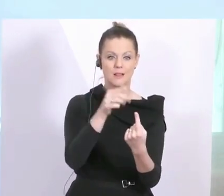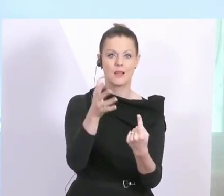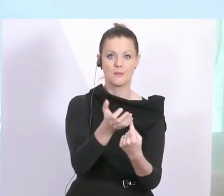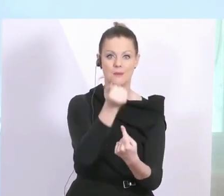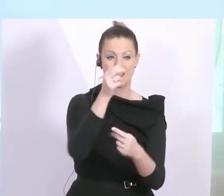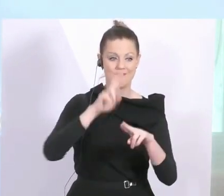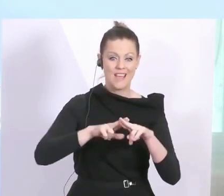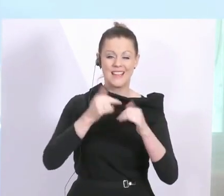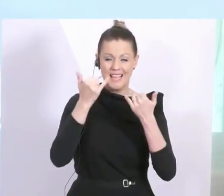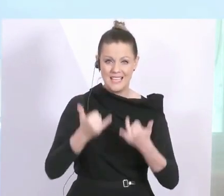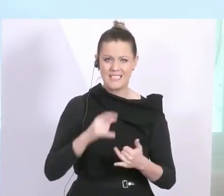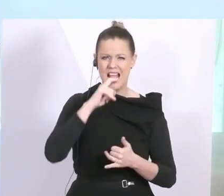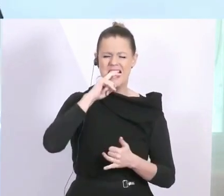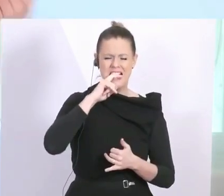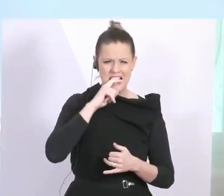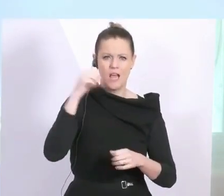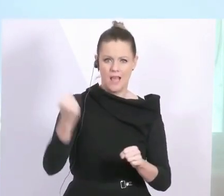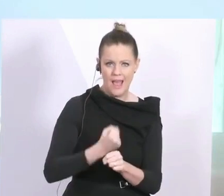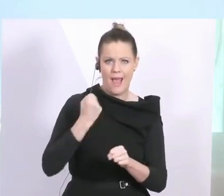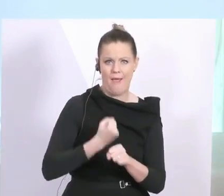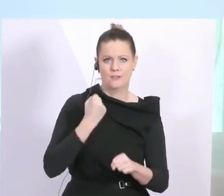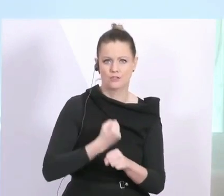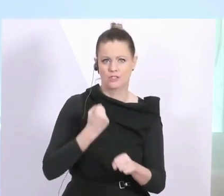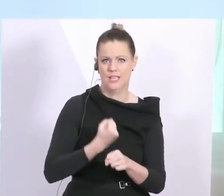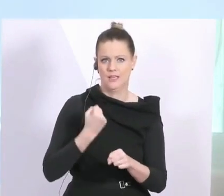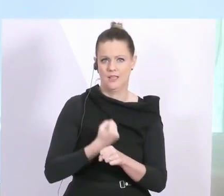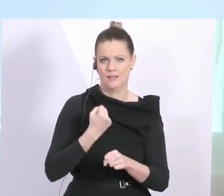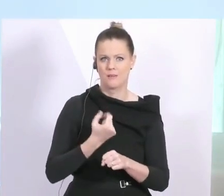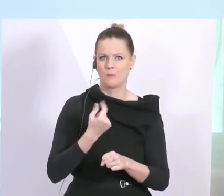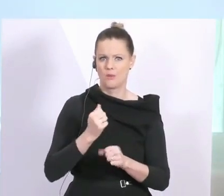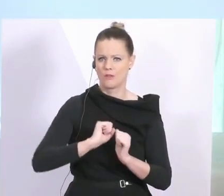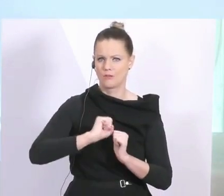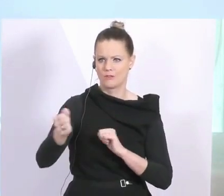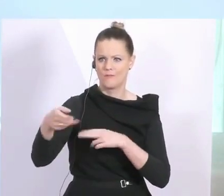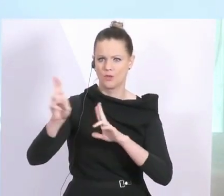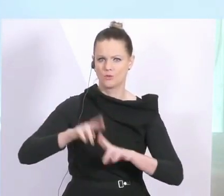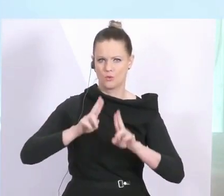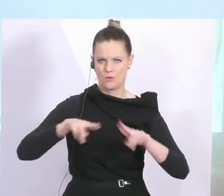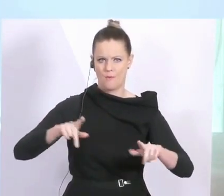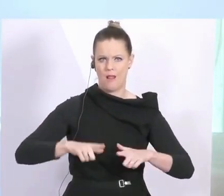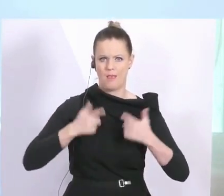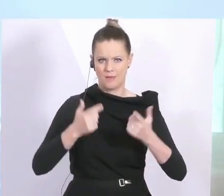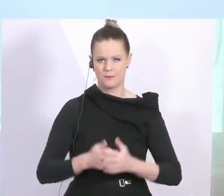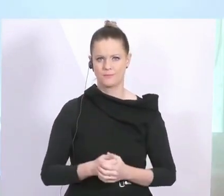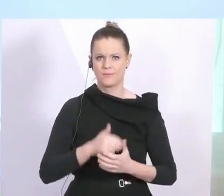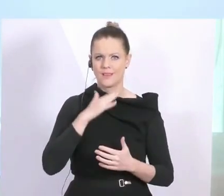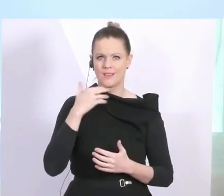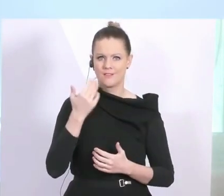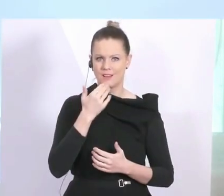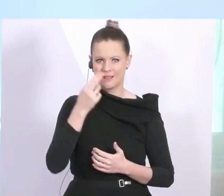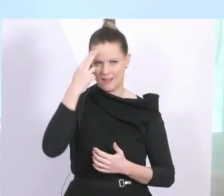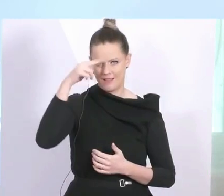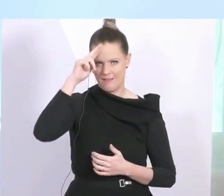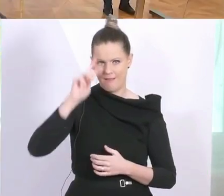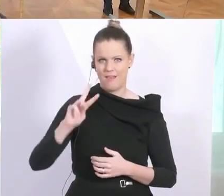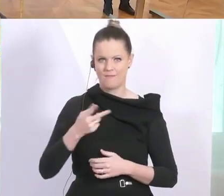jetzt uns anstrengen, desto schneller kommen wir später dorthin, wo Sie die meisten wieder hinsehen. Vielen Dank. Vielen Dank, Herr Vizekanzler. Herr